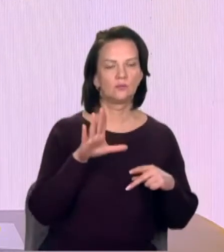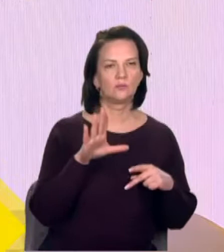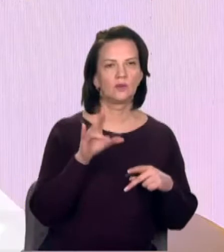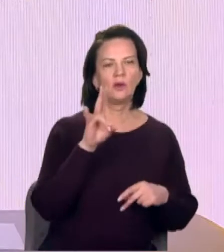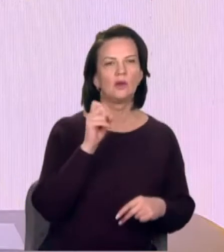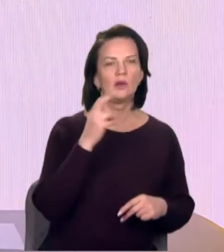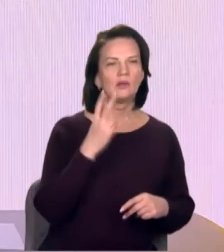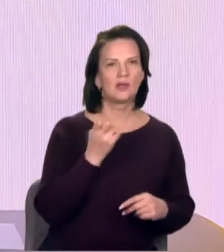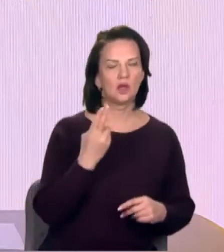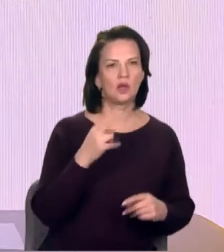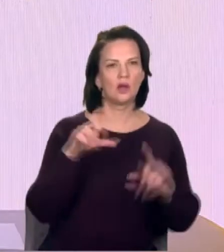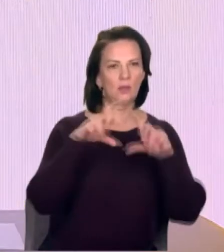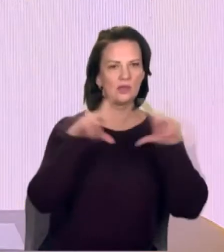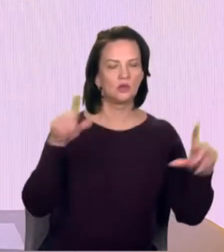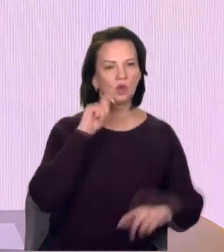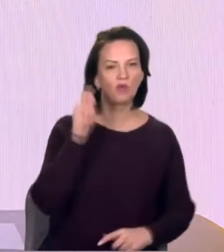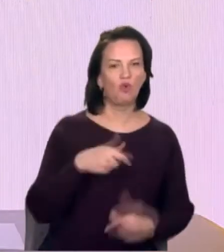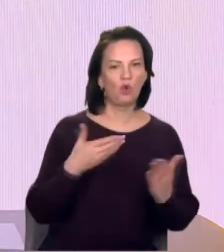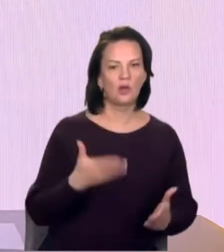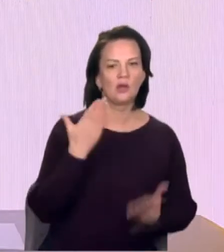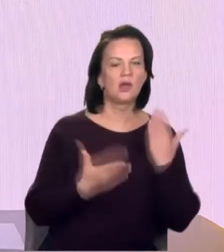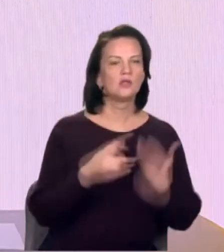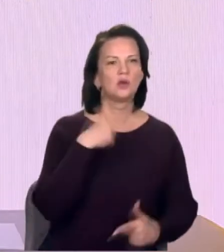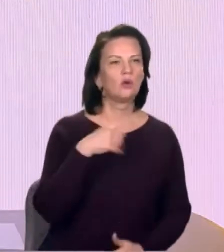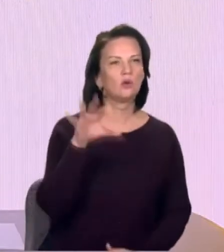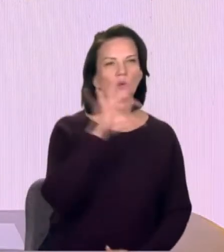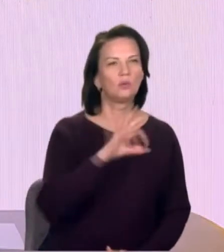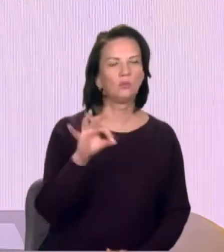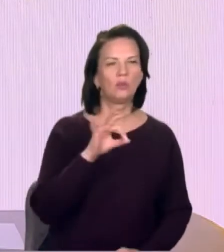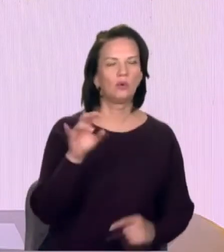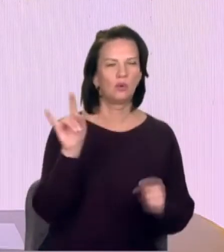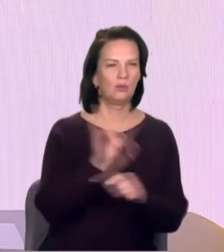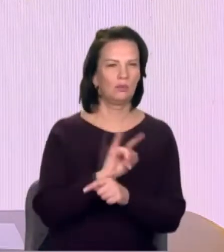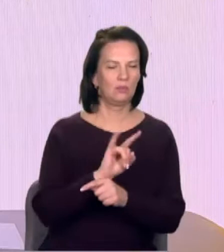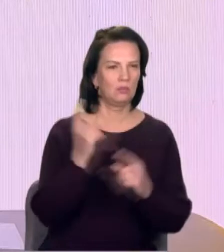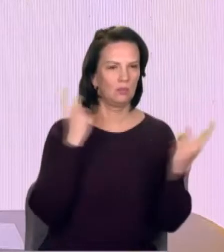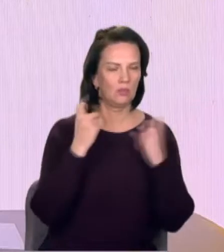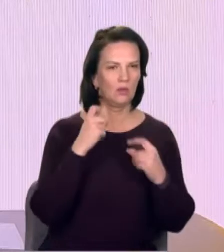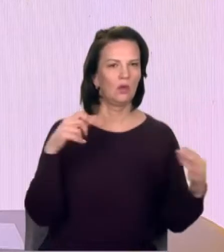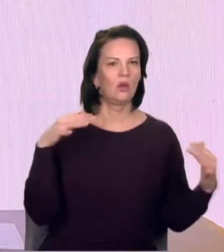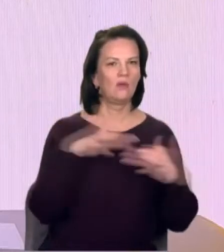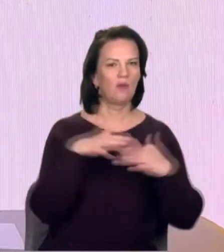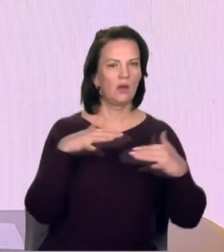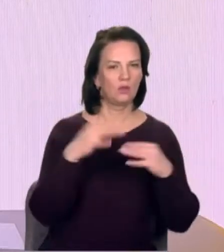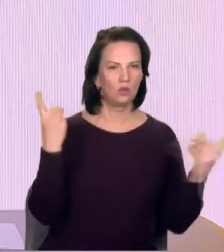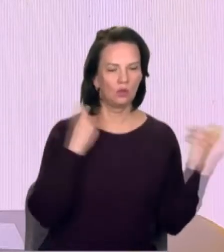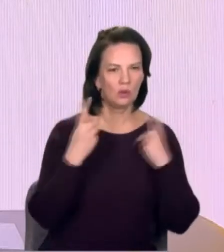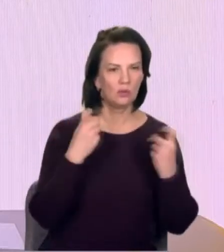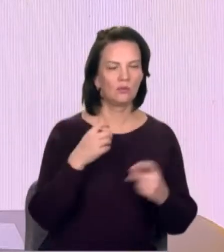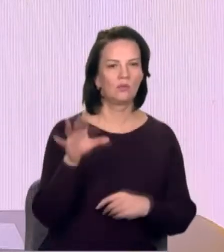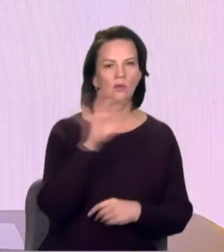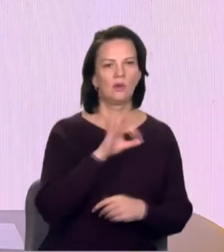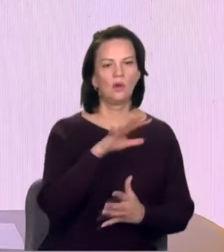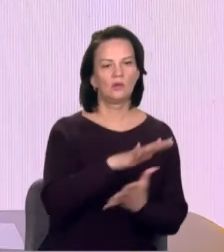Якщо говорити про дезінформацію, інформаційну війну, маніпуляція, дезінформація вже тривалий час є частиною гібридної війни.